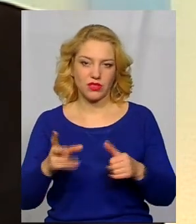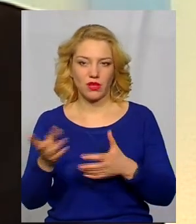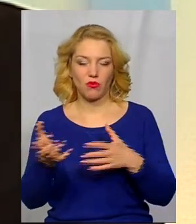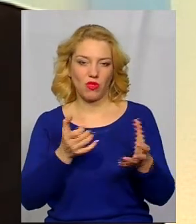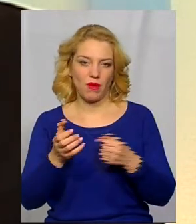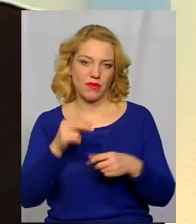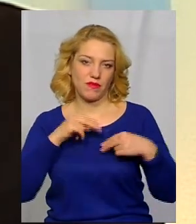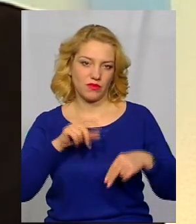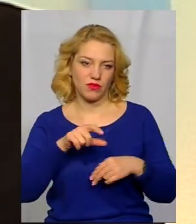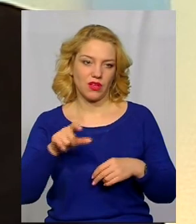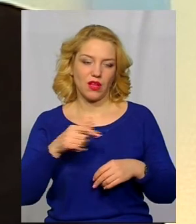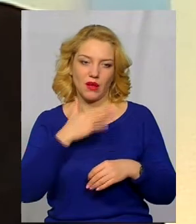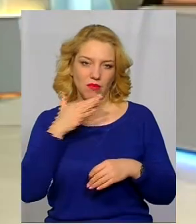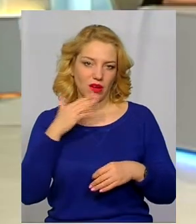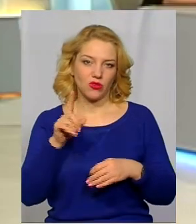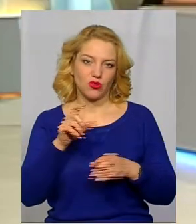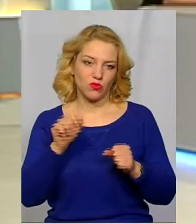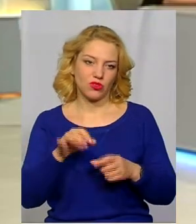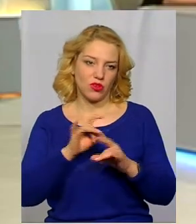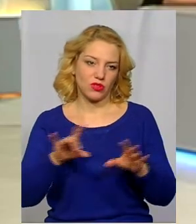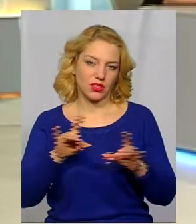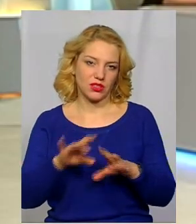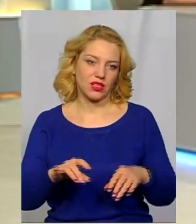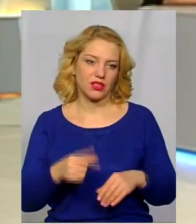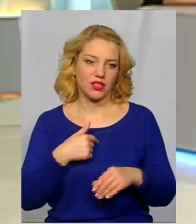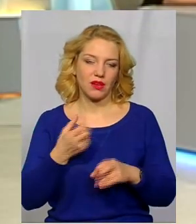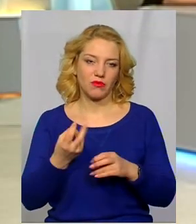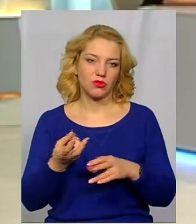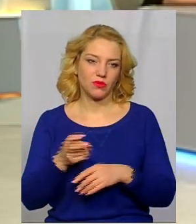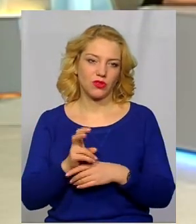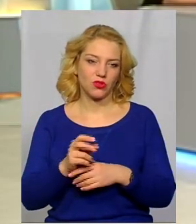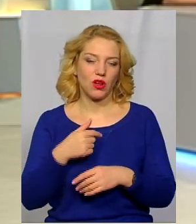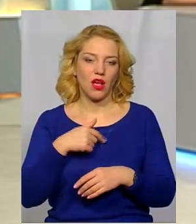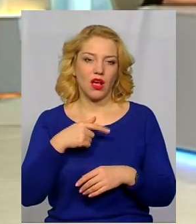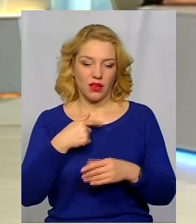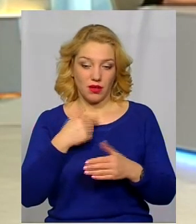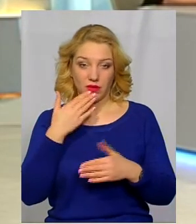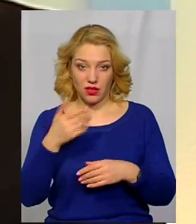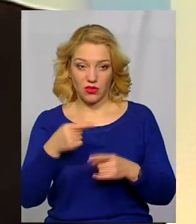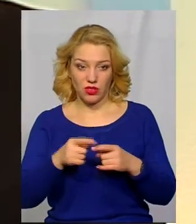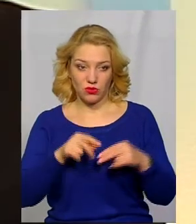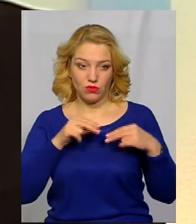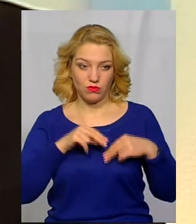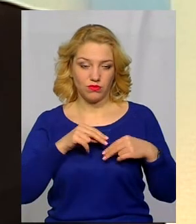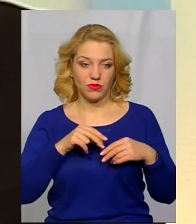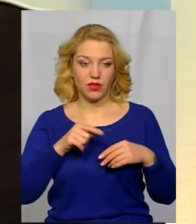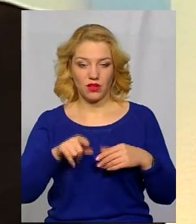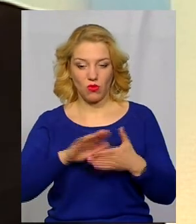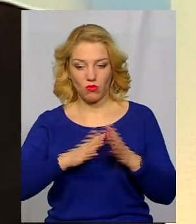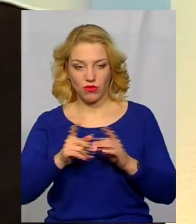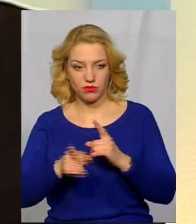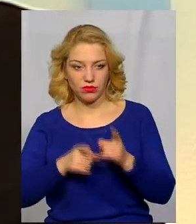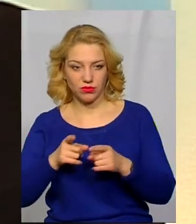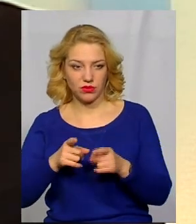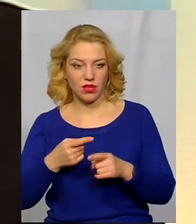кадрів. Тому що тут багато є, що розказати. Я вже просто приходжую, у вас є на цю посаду людина. Тоді раніше зараз умови змін, тут